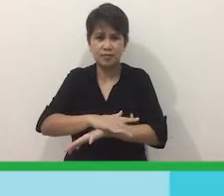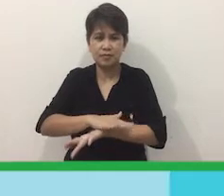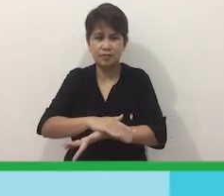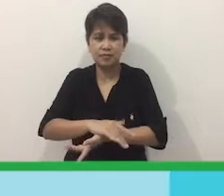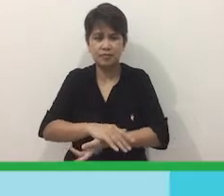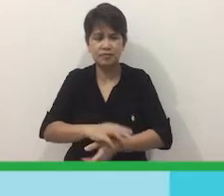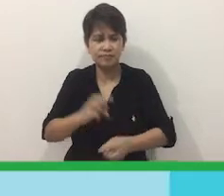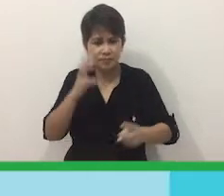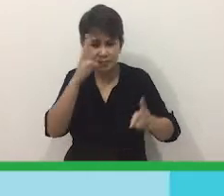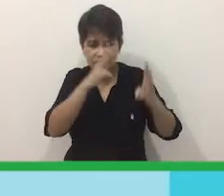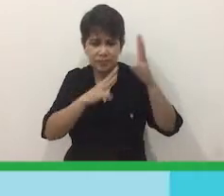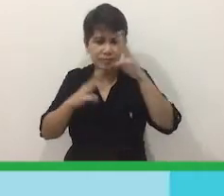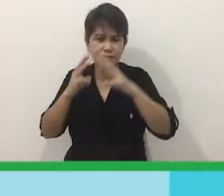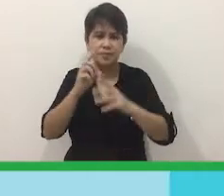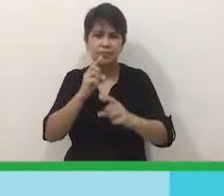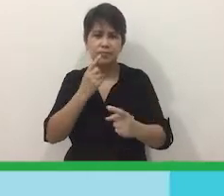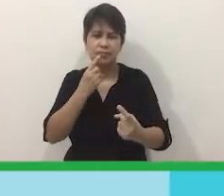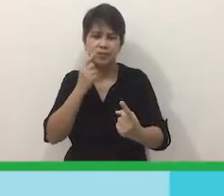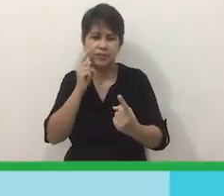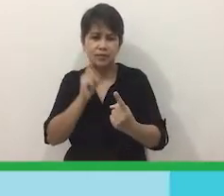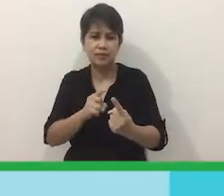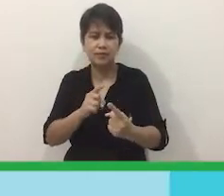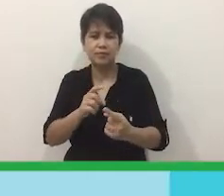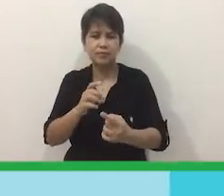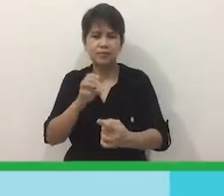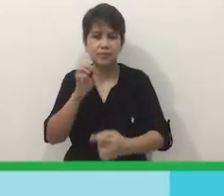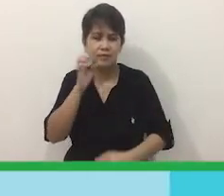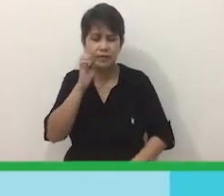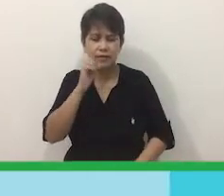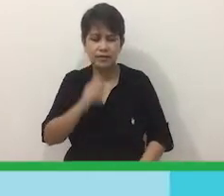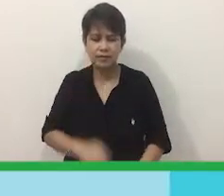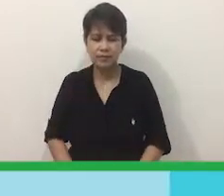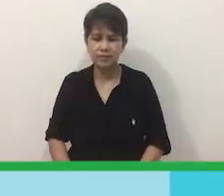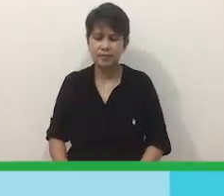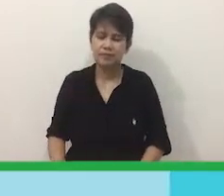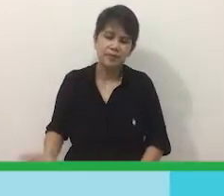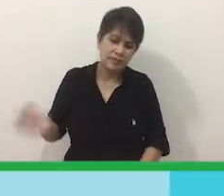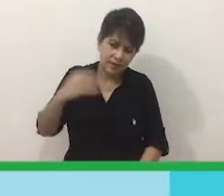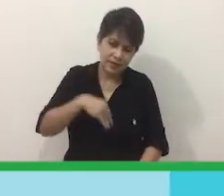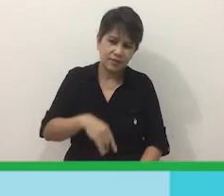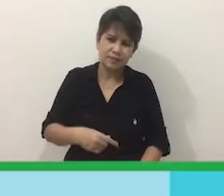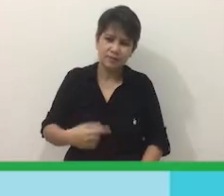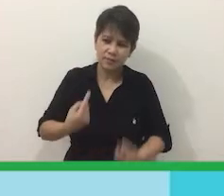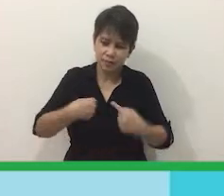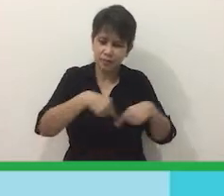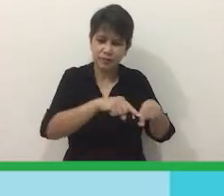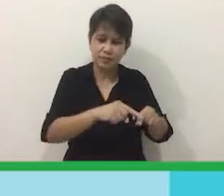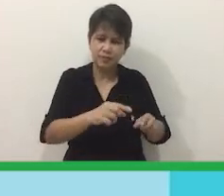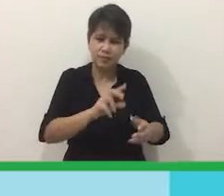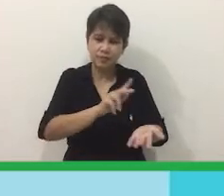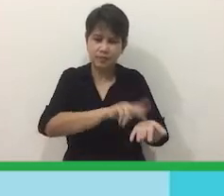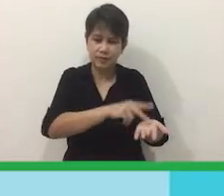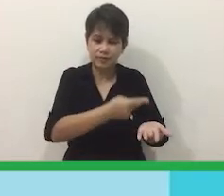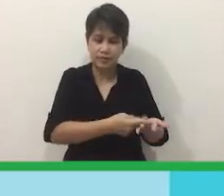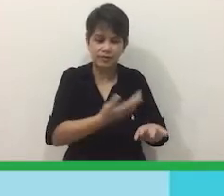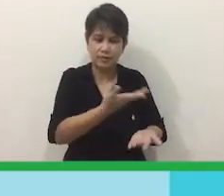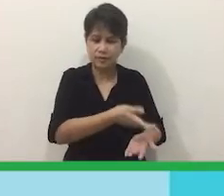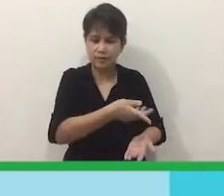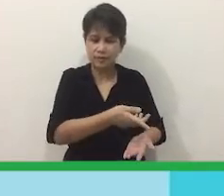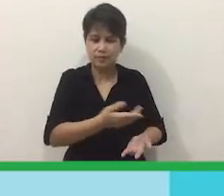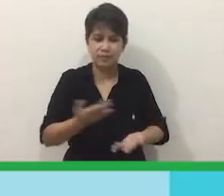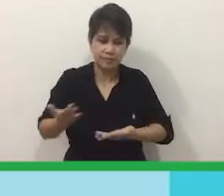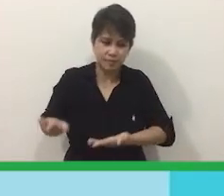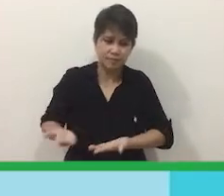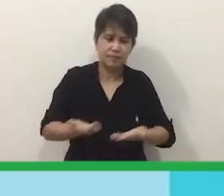-aalala Ang sagot Ni Ella Halika Ay pumunta Tayo Sa kusina Ang yaya Ni Aling Marie